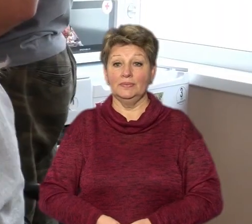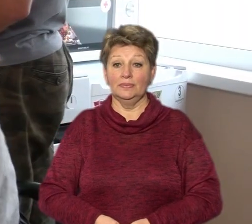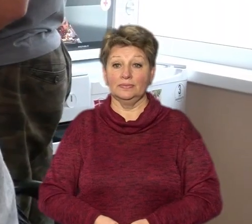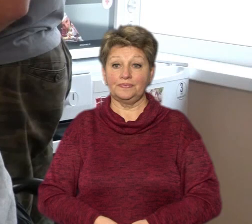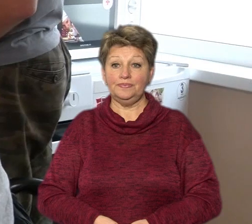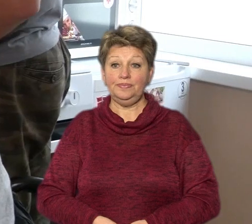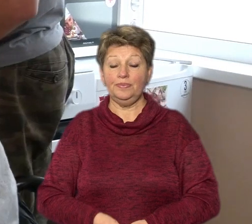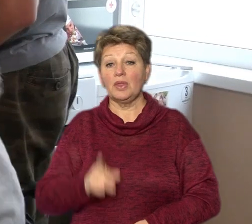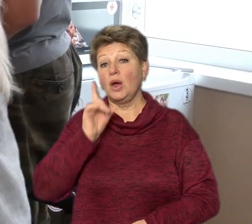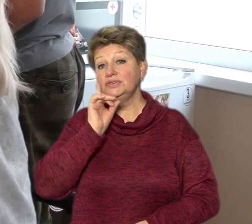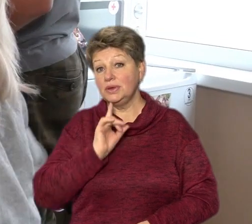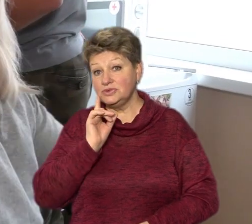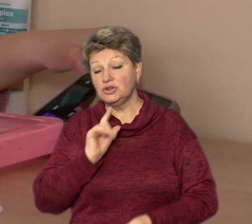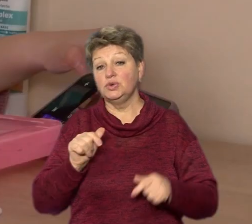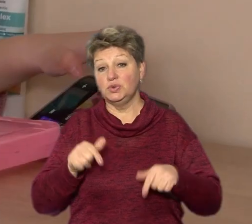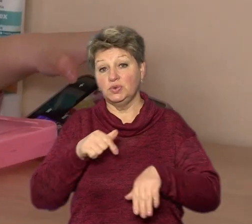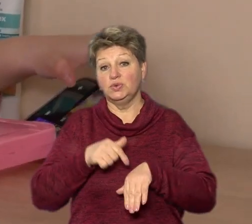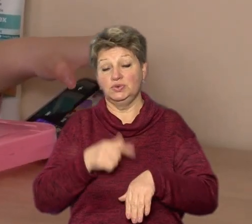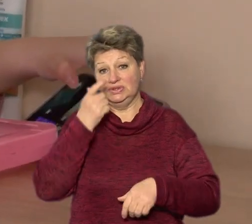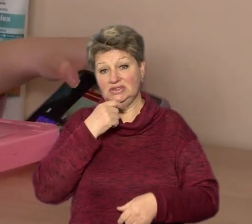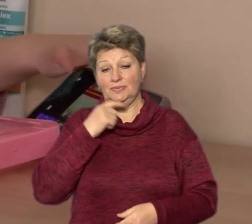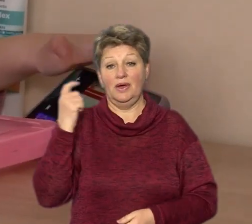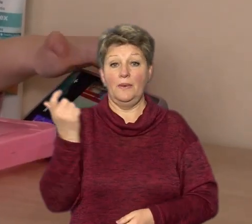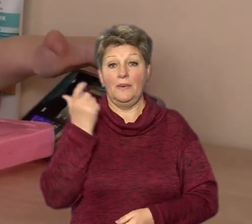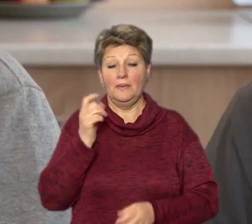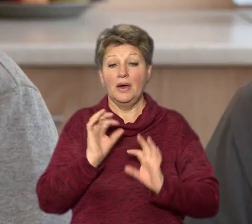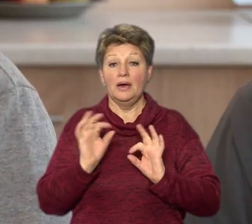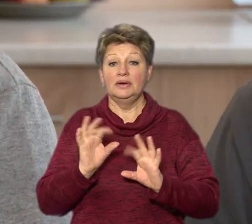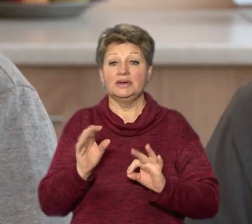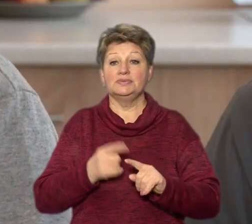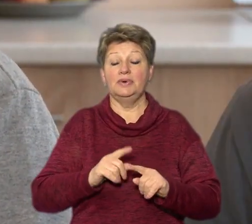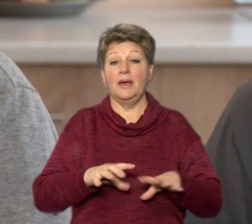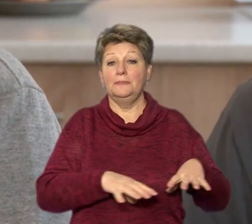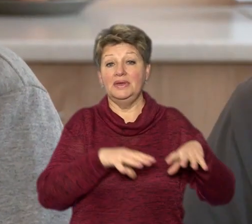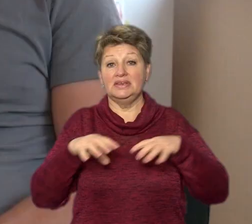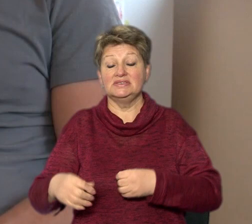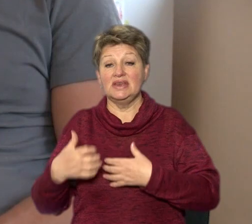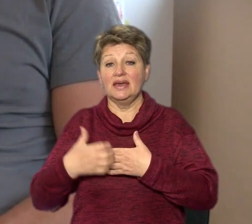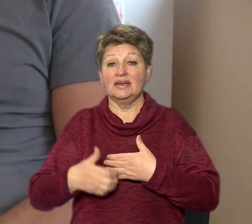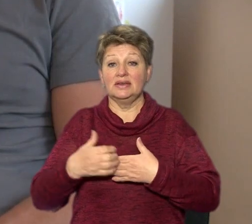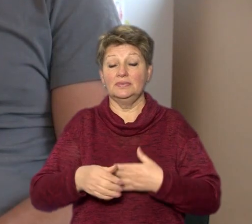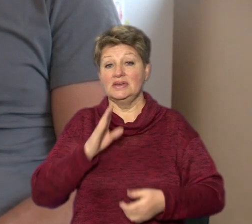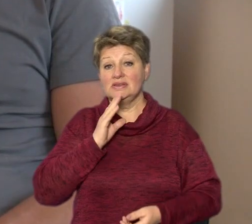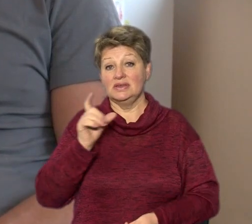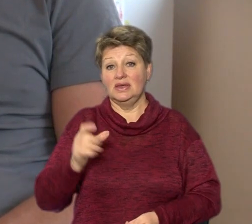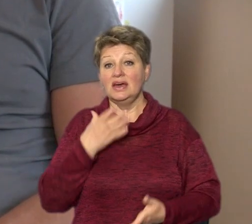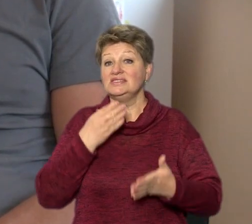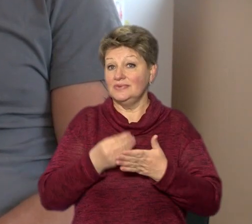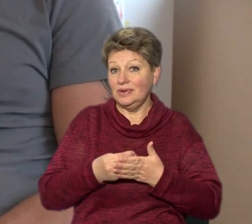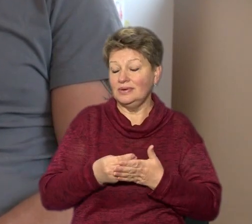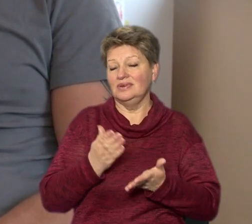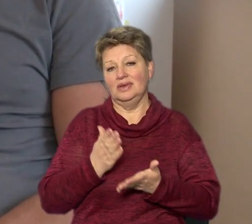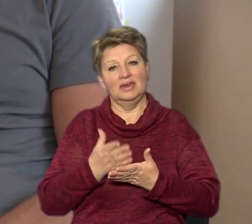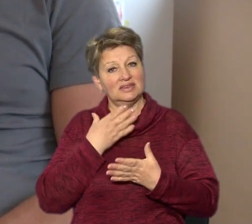Хоч і тимчасові, та тут почуваються господарями, розповідає переселенка із Херсонщини пані Тетяна. Своє є своє, знаєте,